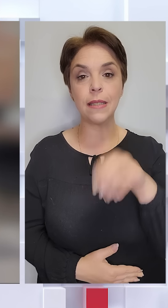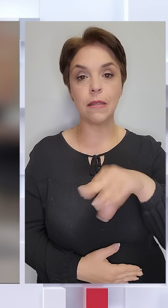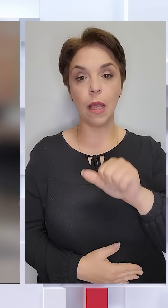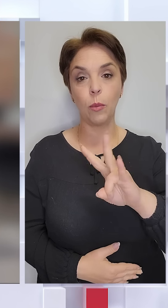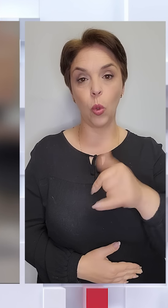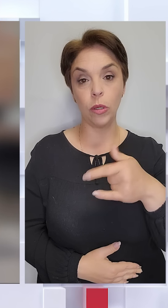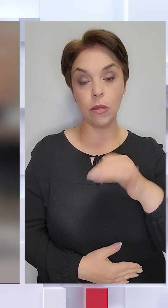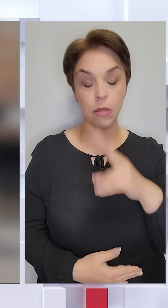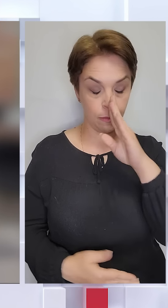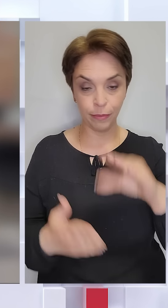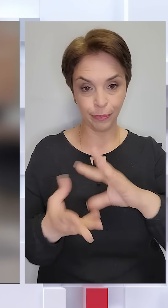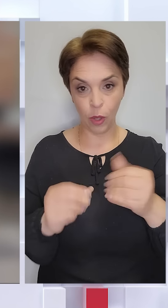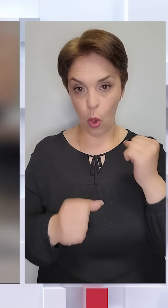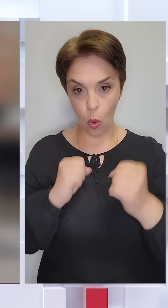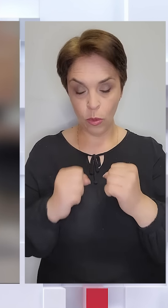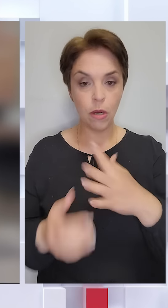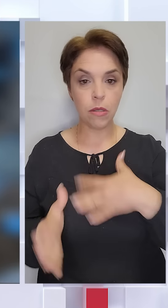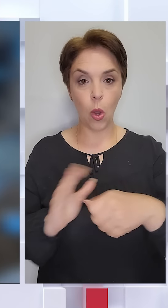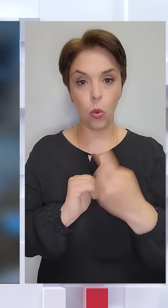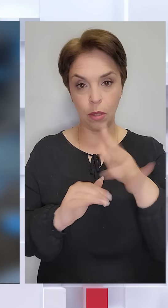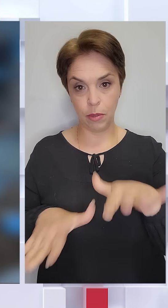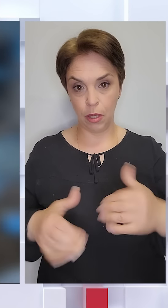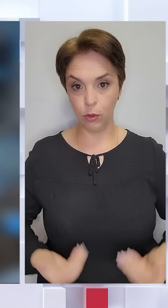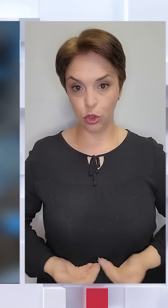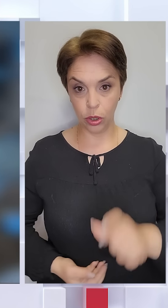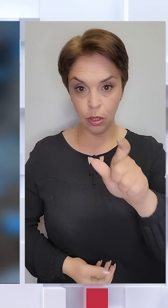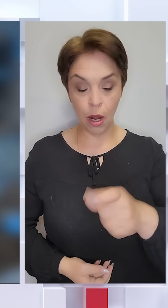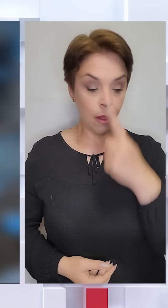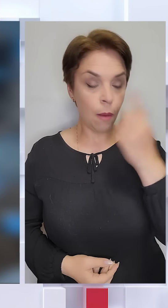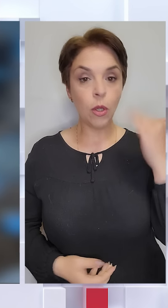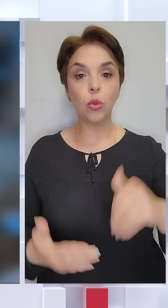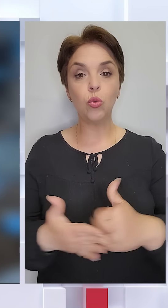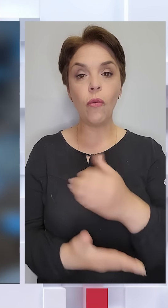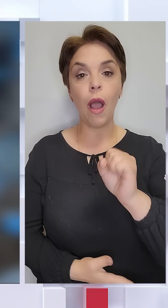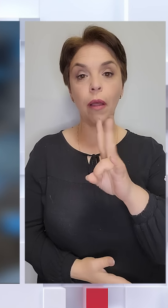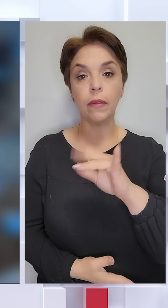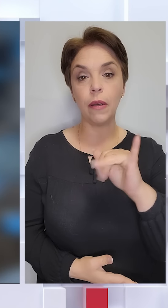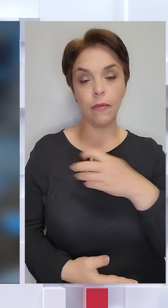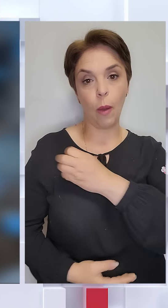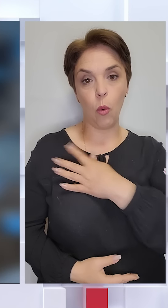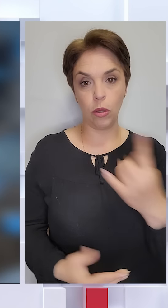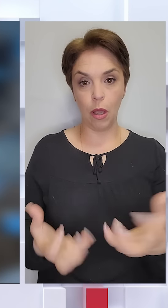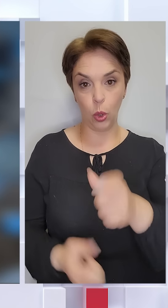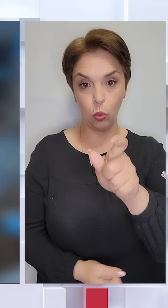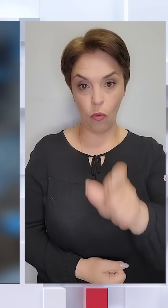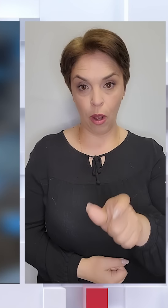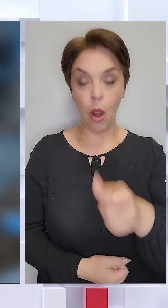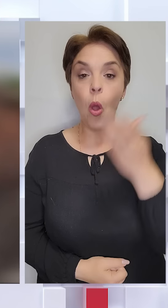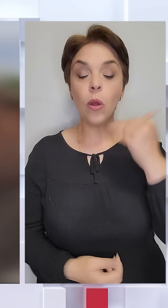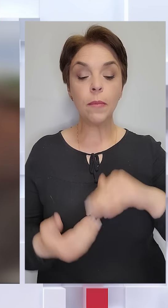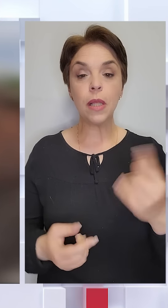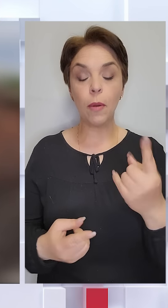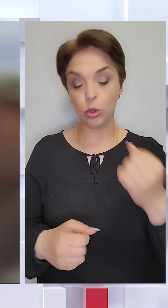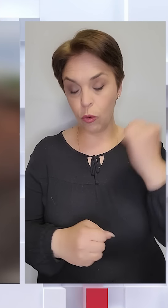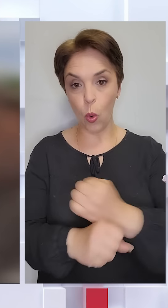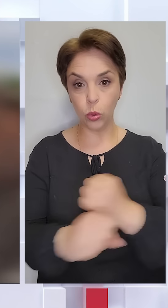Наслідок ворожого обстрілу загинув місцевий житель. Напередодні в Новоандріївці поранений рятувальник. Коли після першого